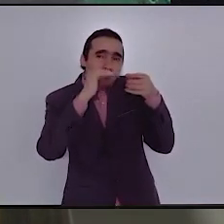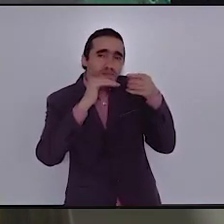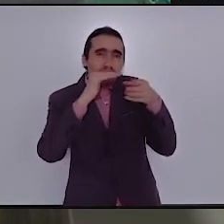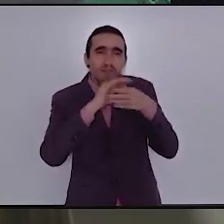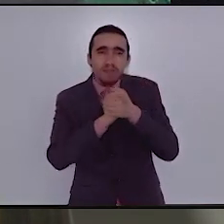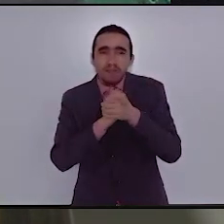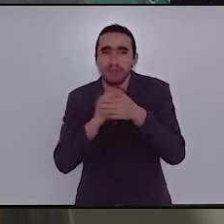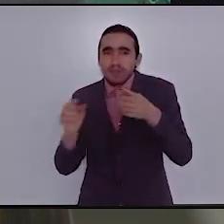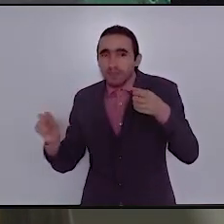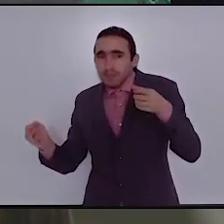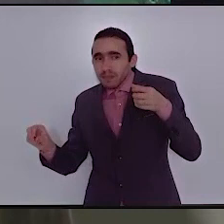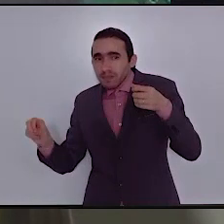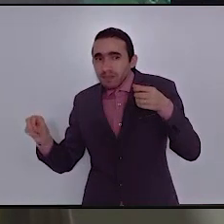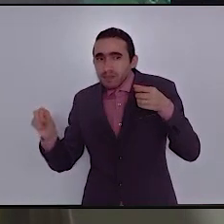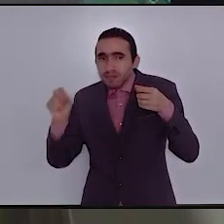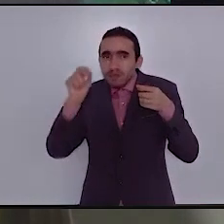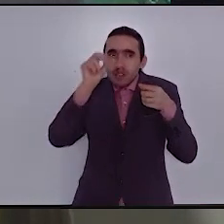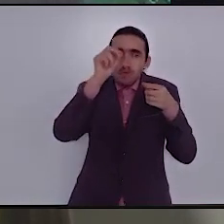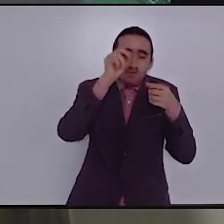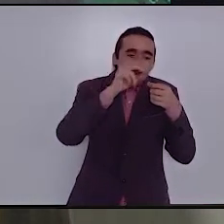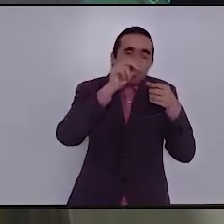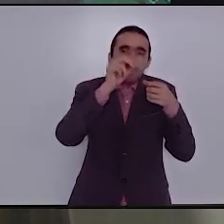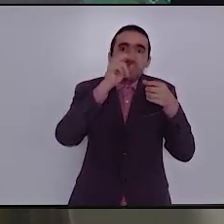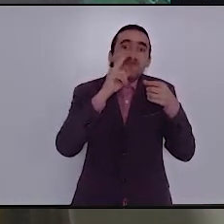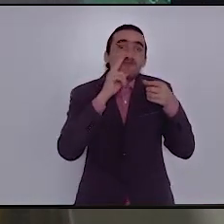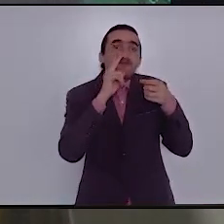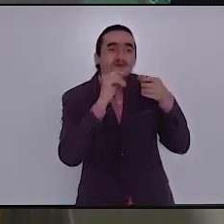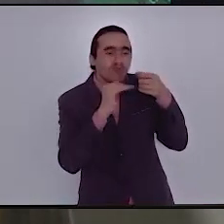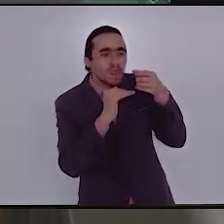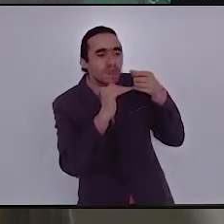هذه تجربة جميلة